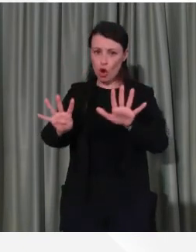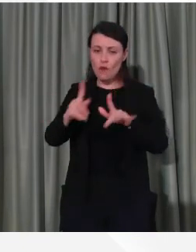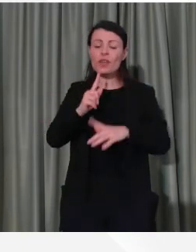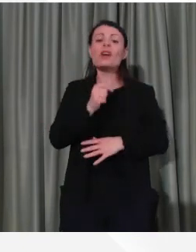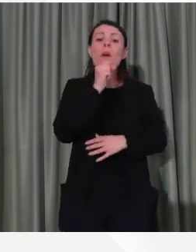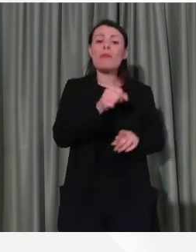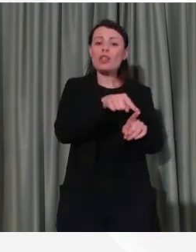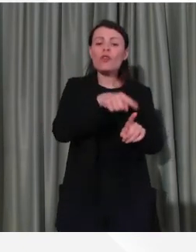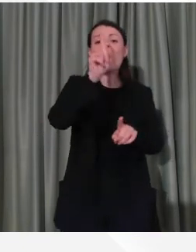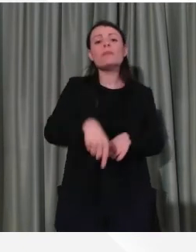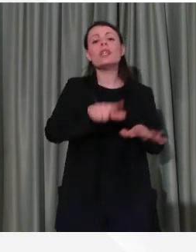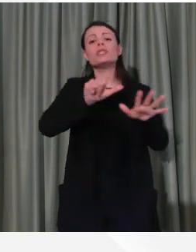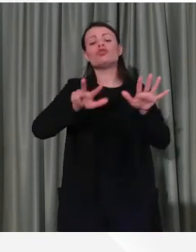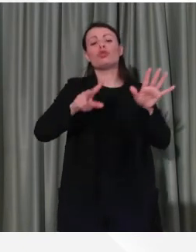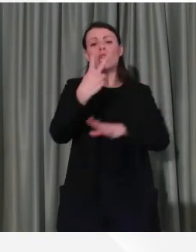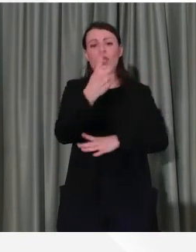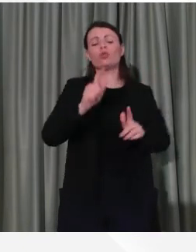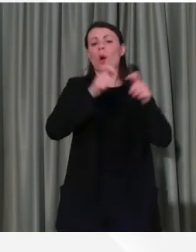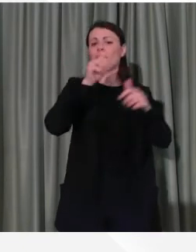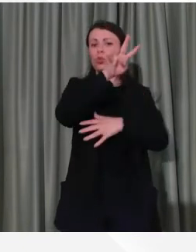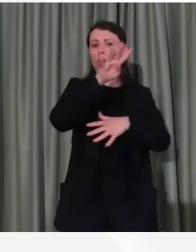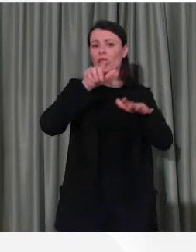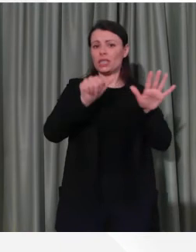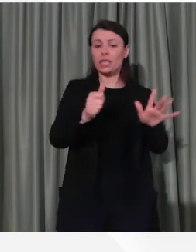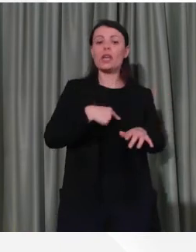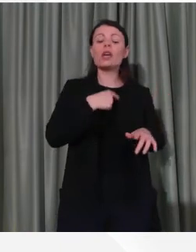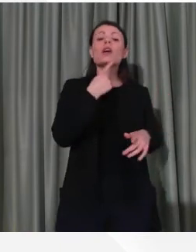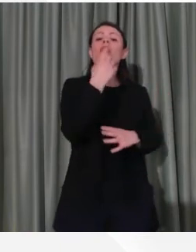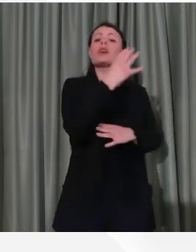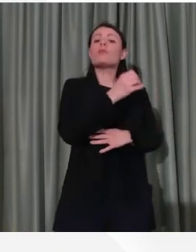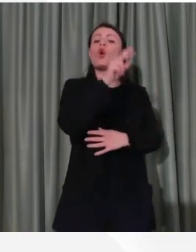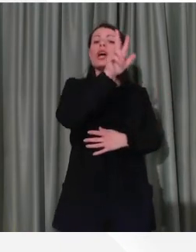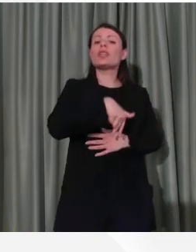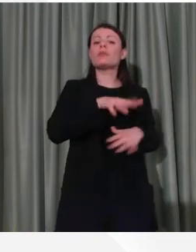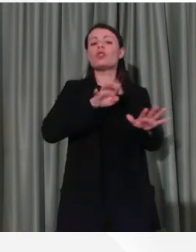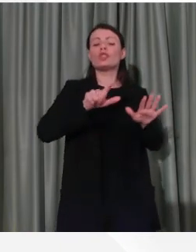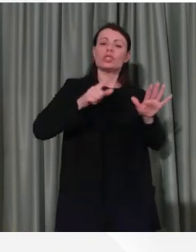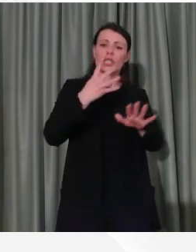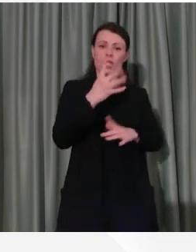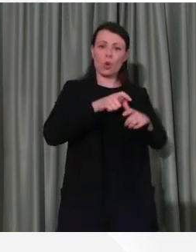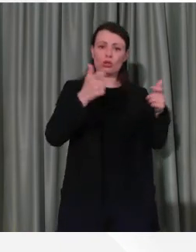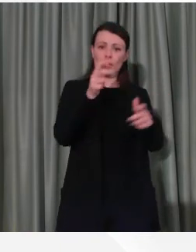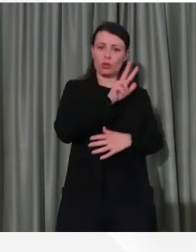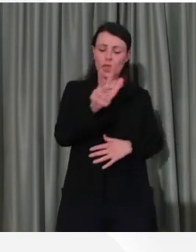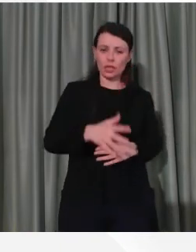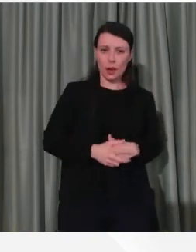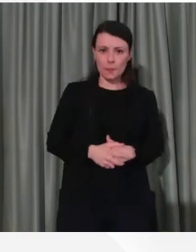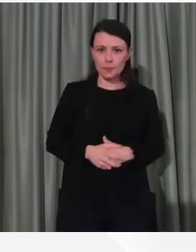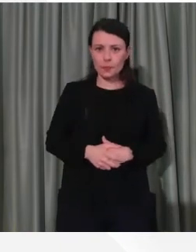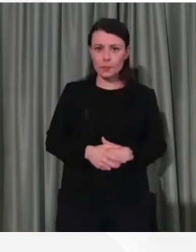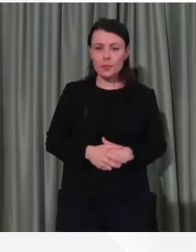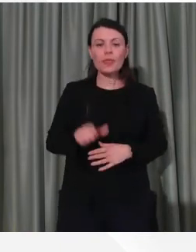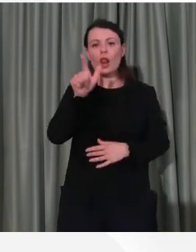1.782 più 46, Cremona 3.974 più 33. Tutte le